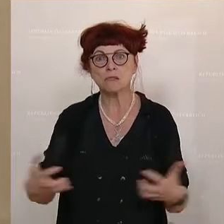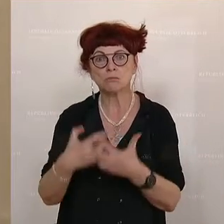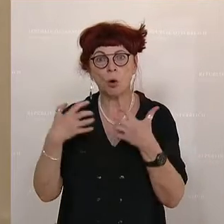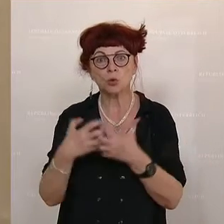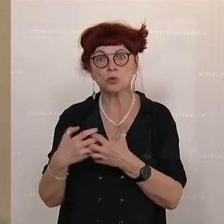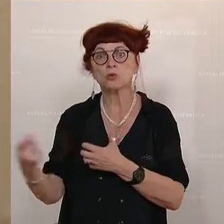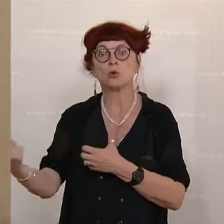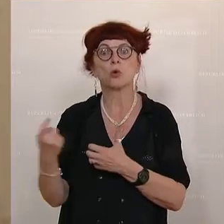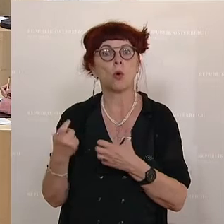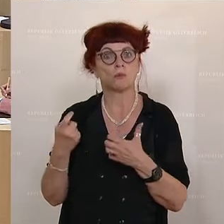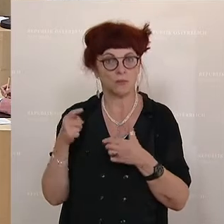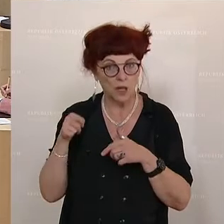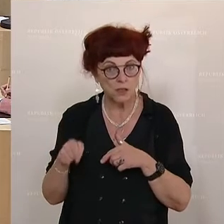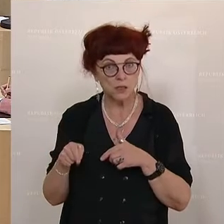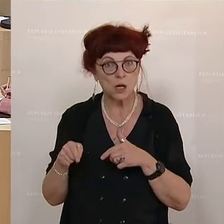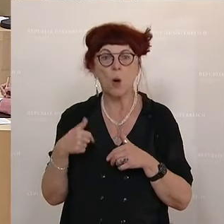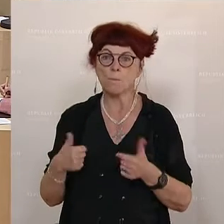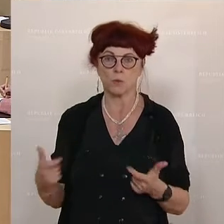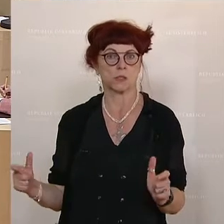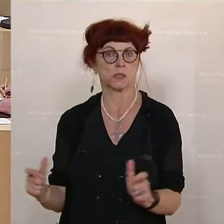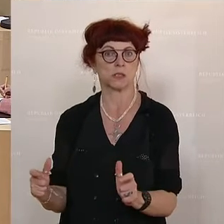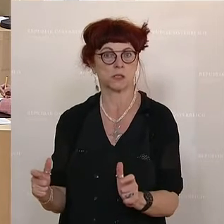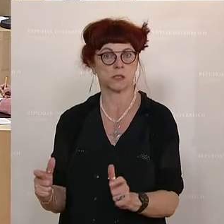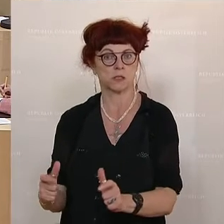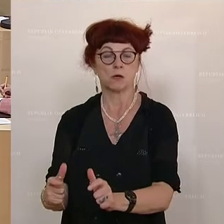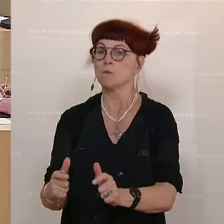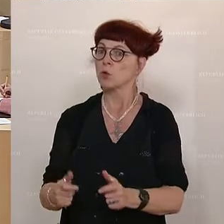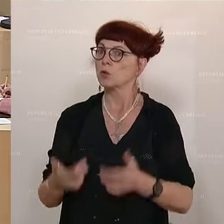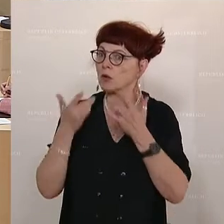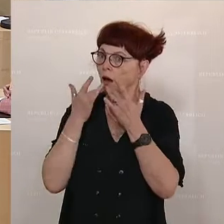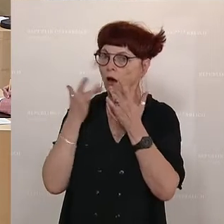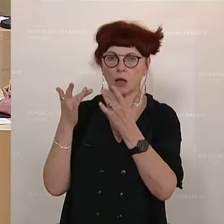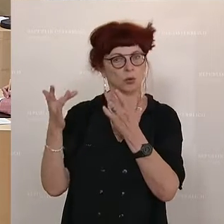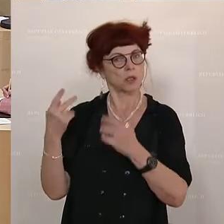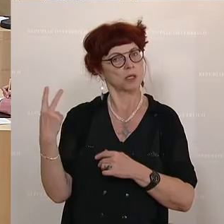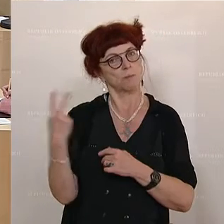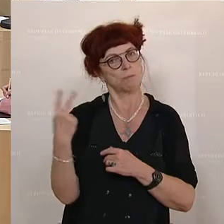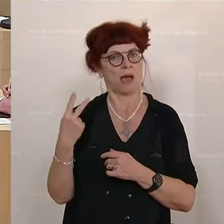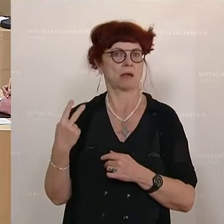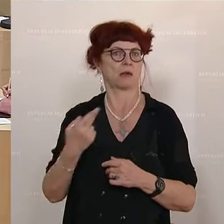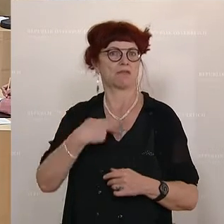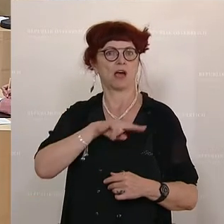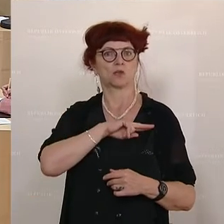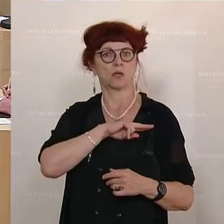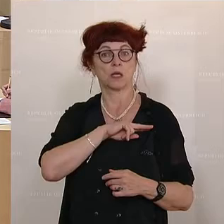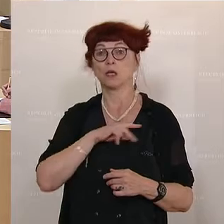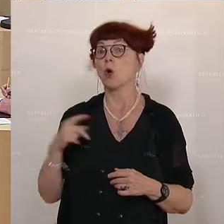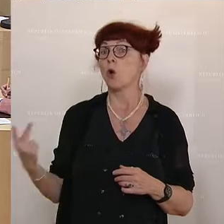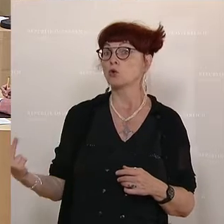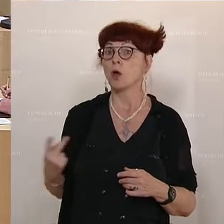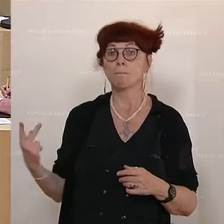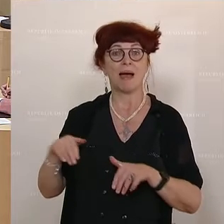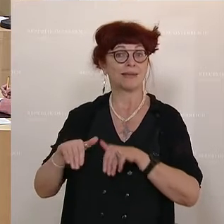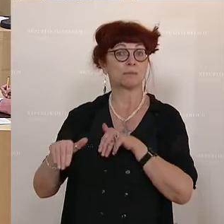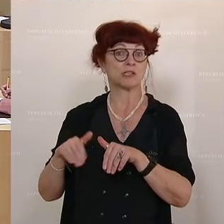der Herkommen. Und das müssen wir mal eben in Griff kriegen. Und ich gratuliere den beiden Verantwortlichen und Ihnen, unseren beiden Ministern, die dazu